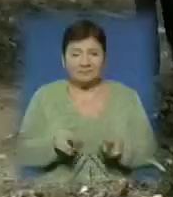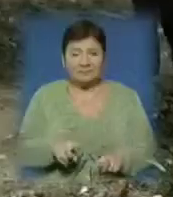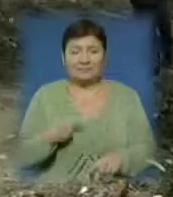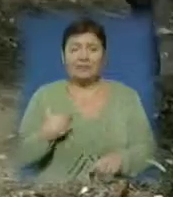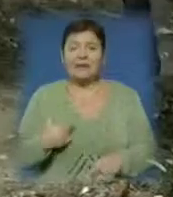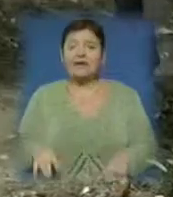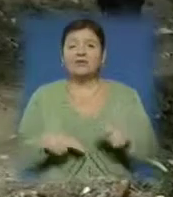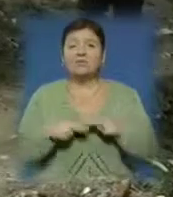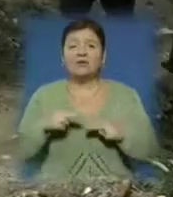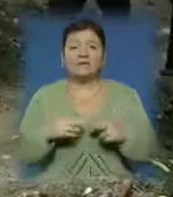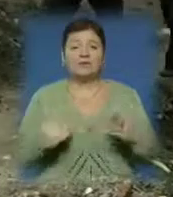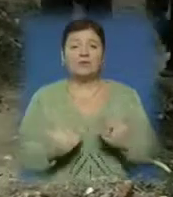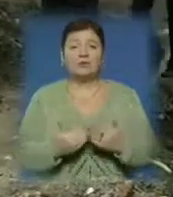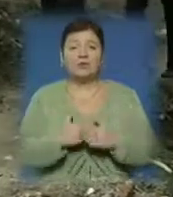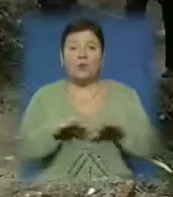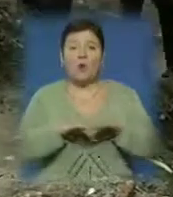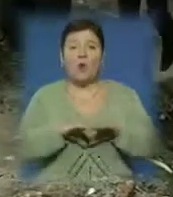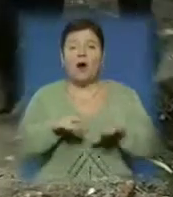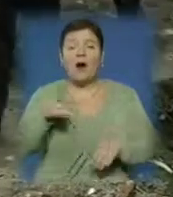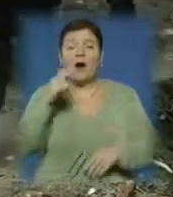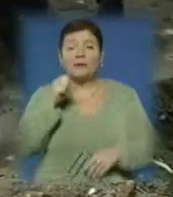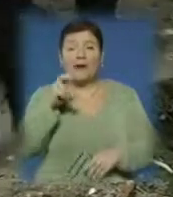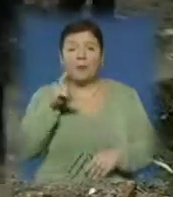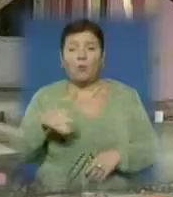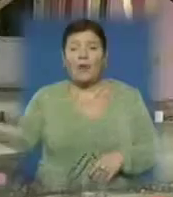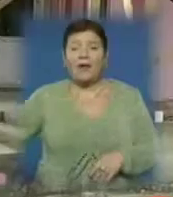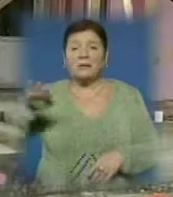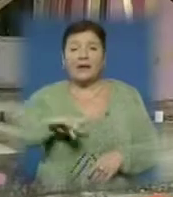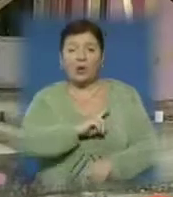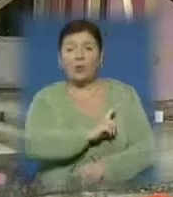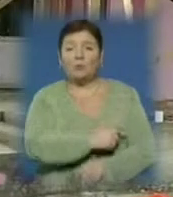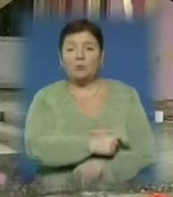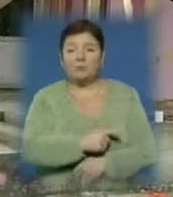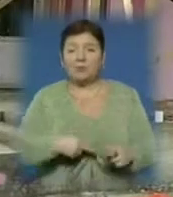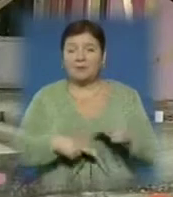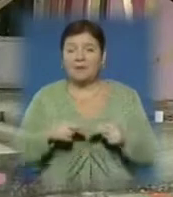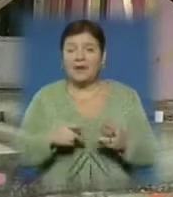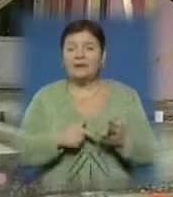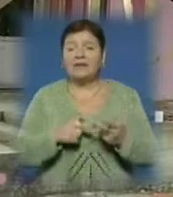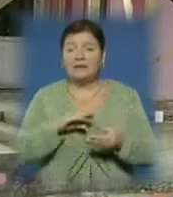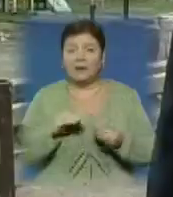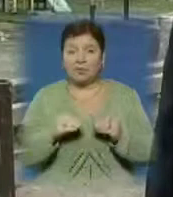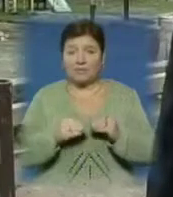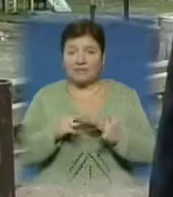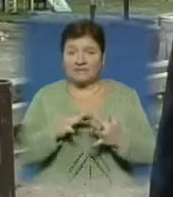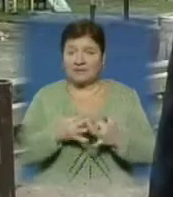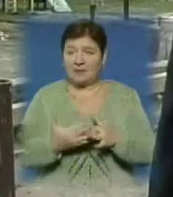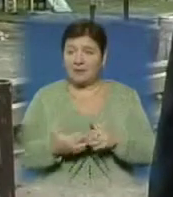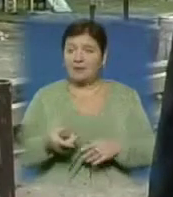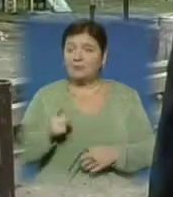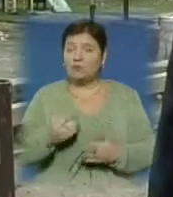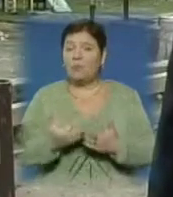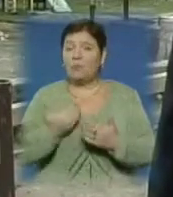'єкту. Збудувавши нову дамбу та габіони берегу укріплення, новобудова вирішить одразу декілька проблем села. В цьому закладі